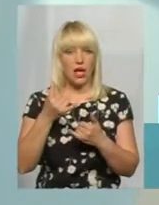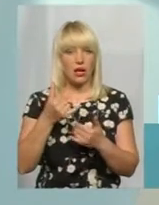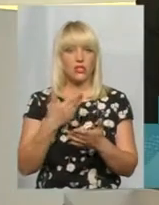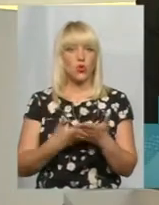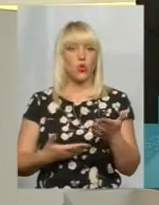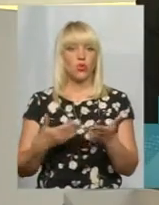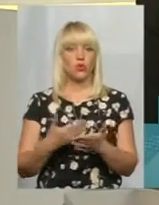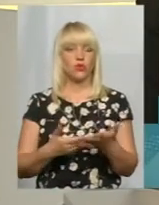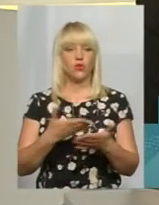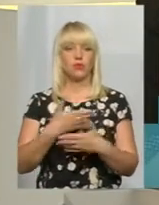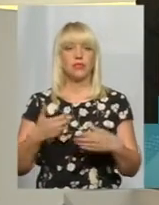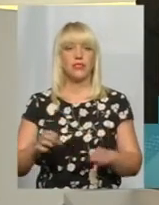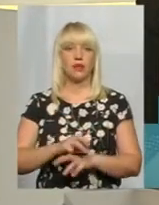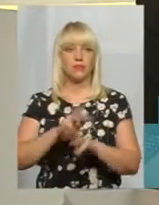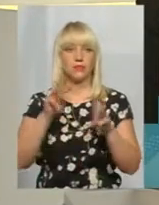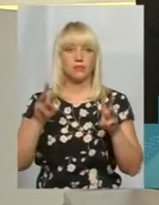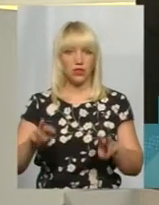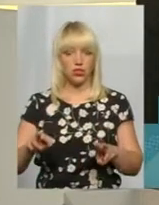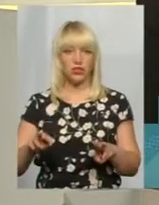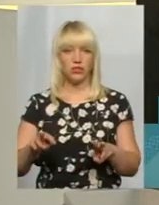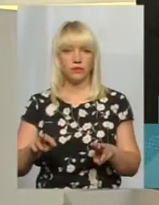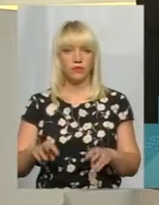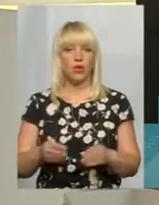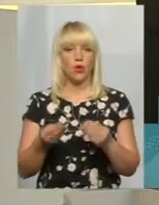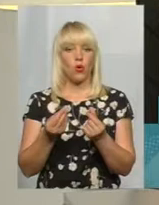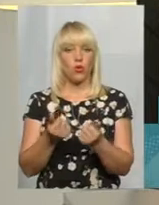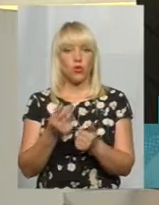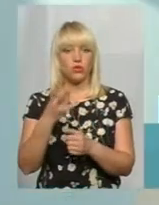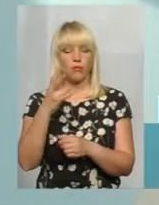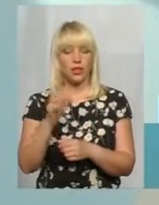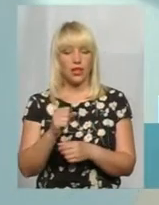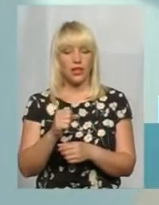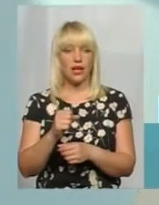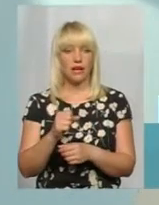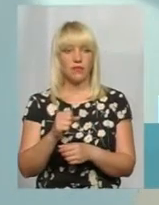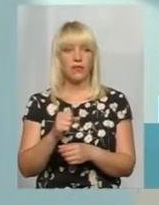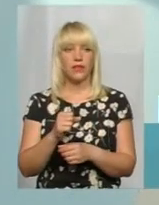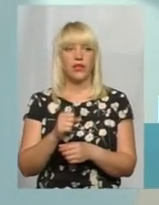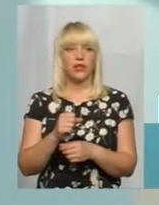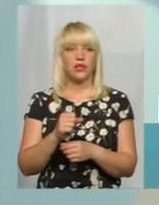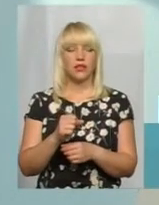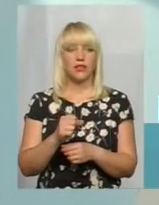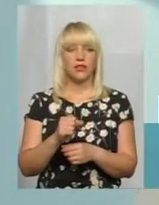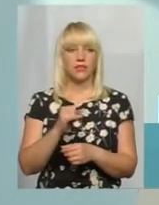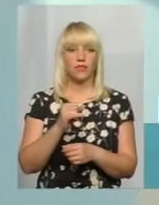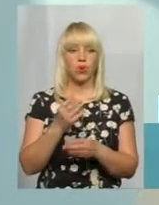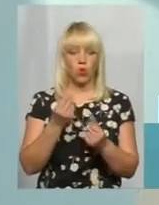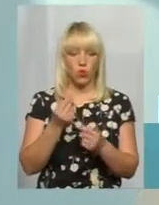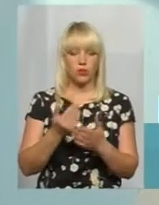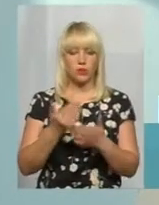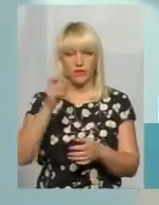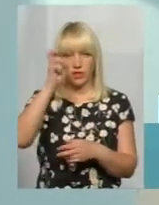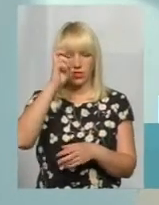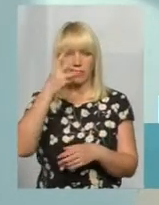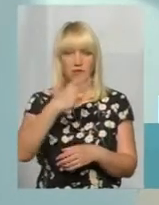ми забезпечені коштами на реімбурсацію інсуліну від держави приблизно на 33%.